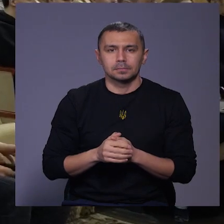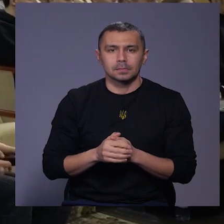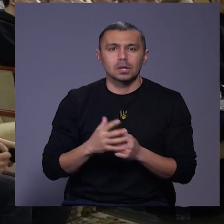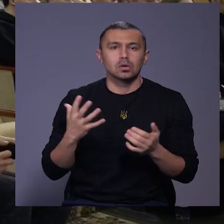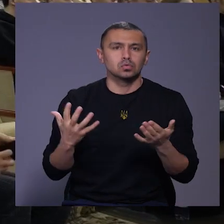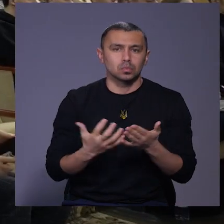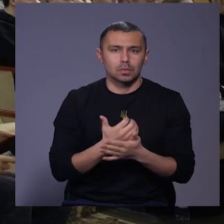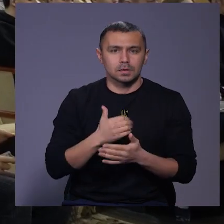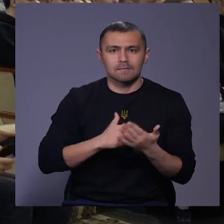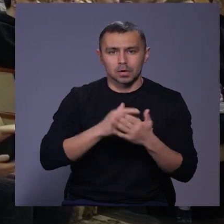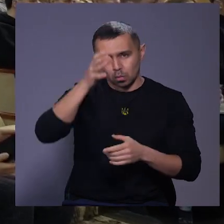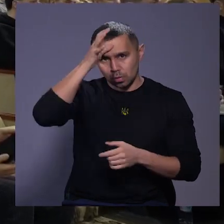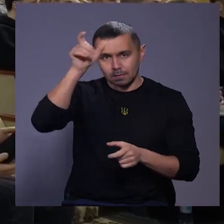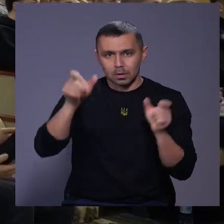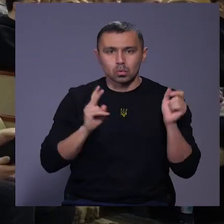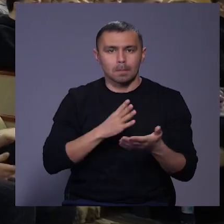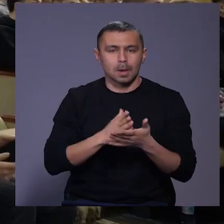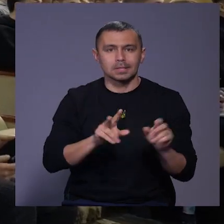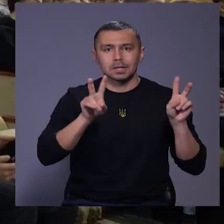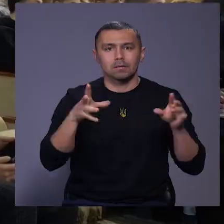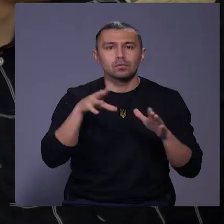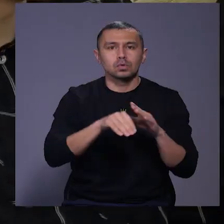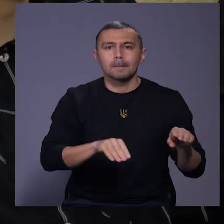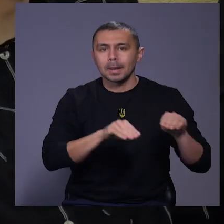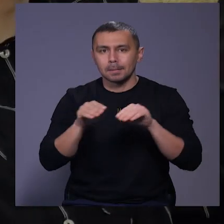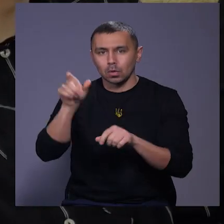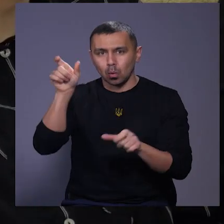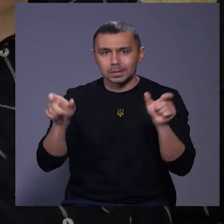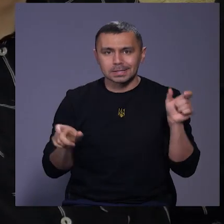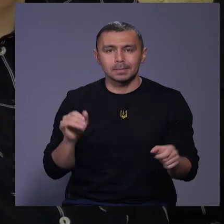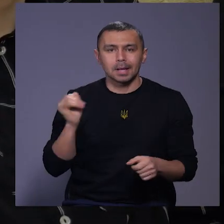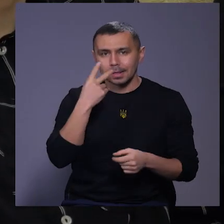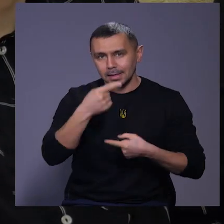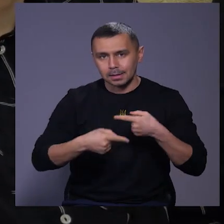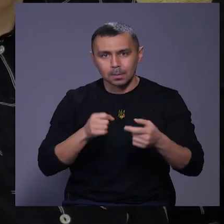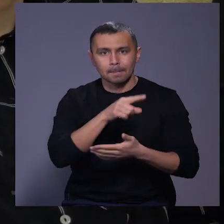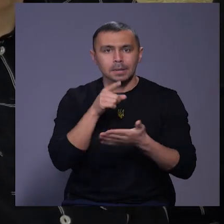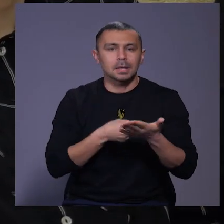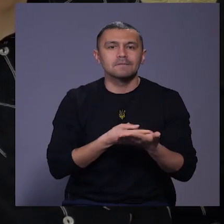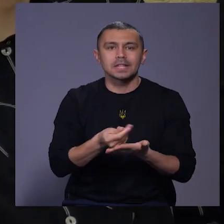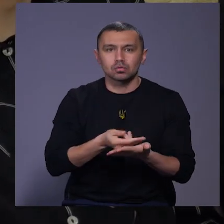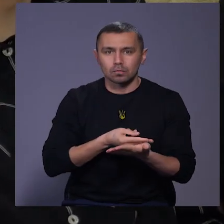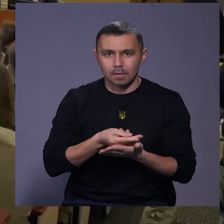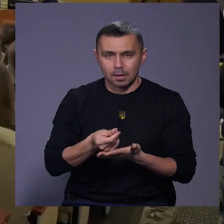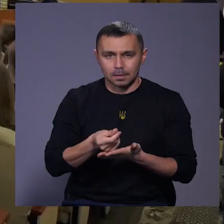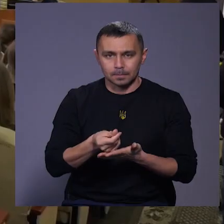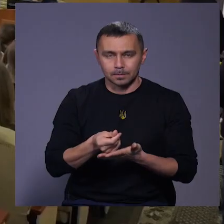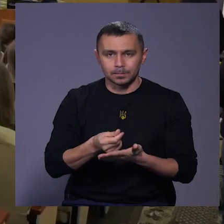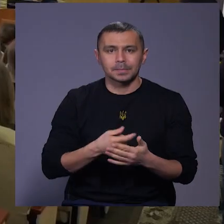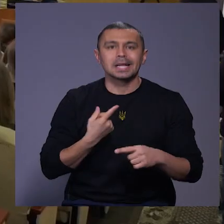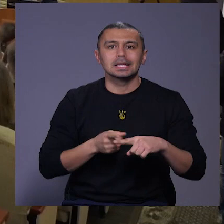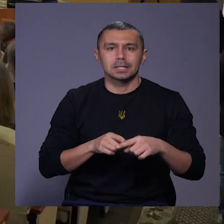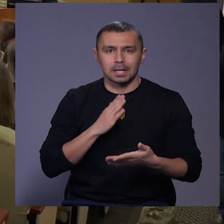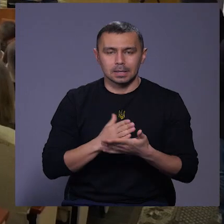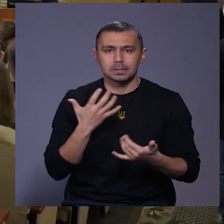здобувачі вищої освіти, які мають статус внутрішньопереміщених осіб. І традиційне питання фінансування, це